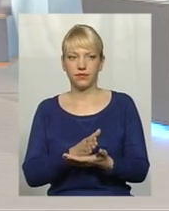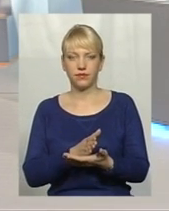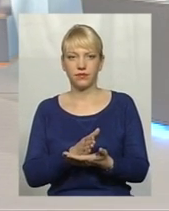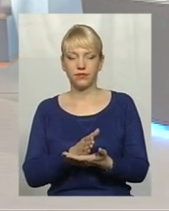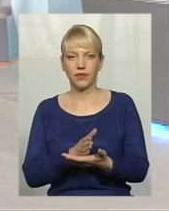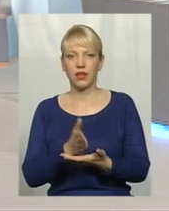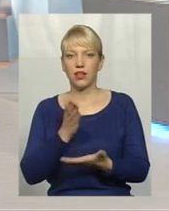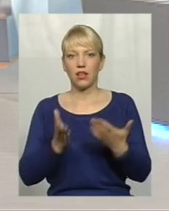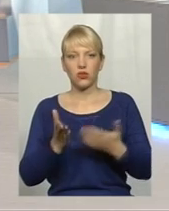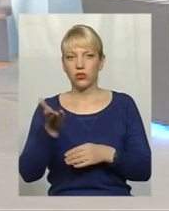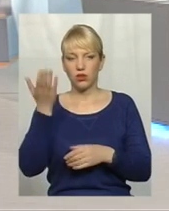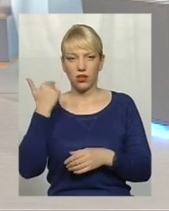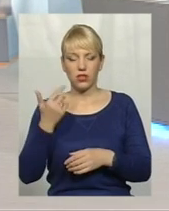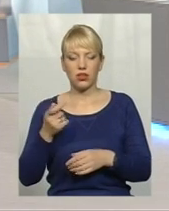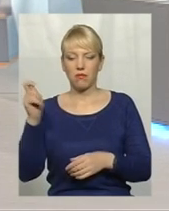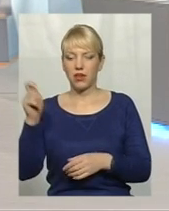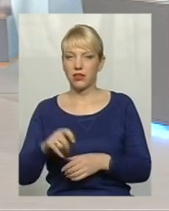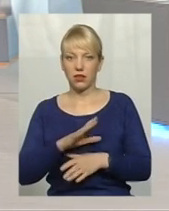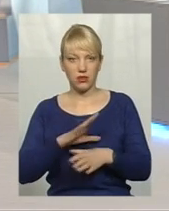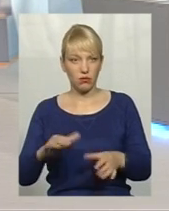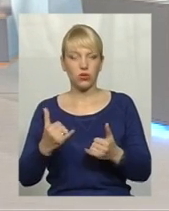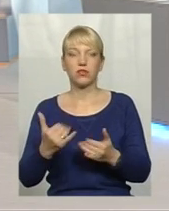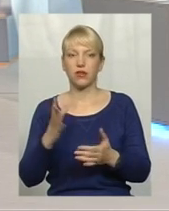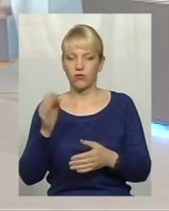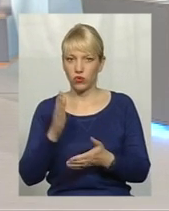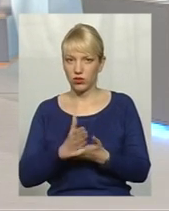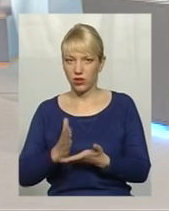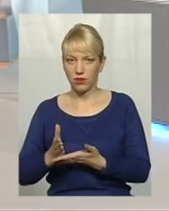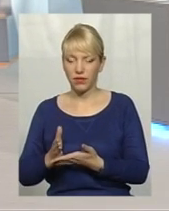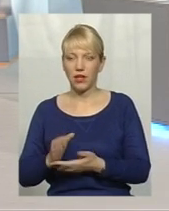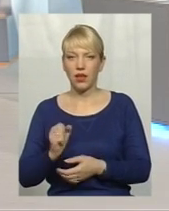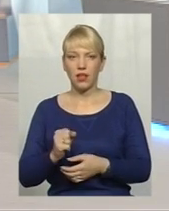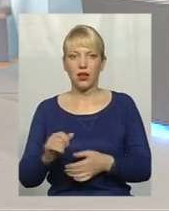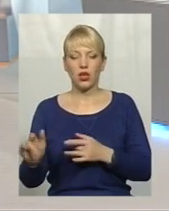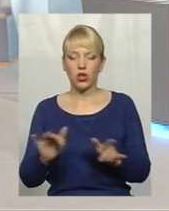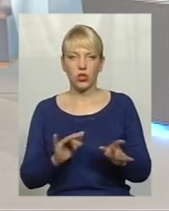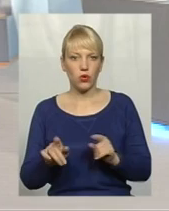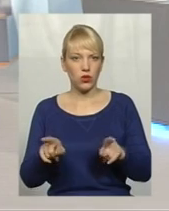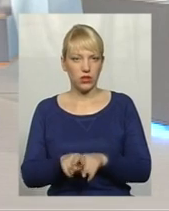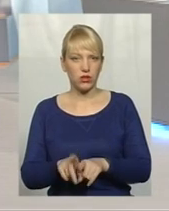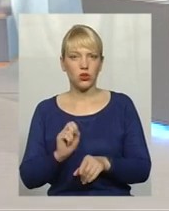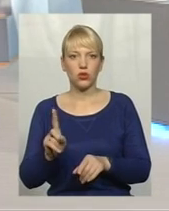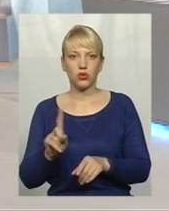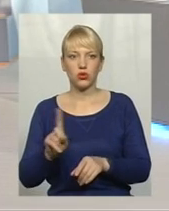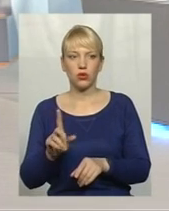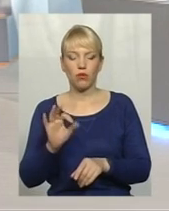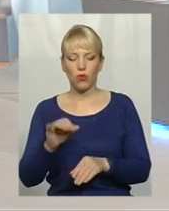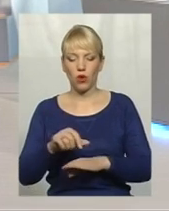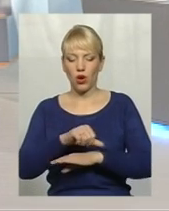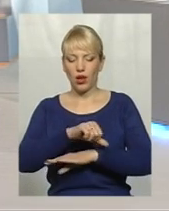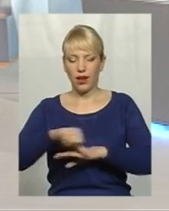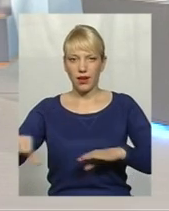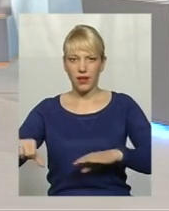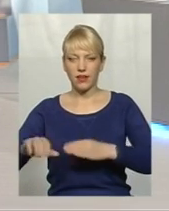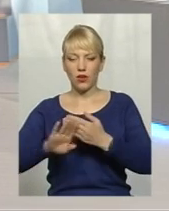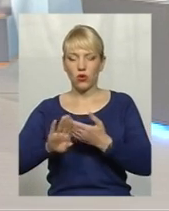Якщо раніше, я кажу, приїжджали не було, то зараз є. І більше того, рух налажен так, що по лінії розмежування є,